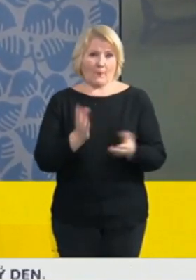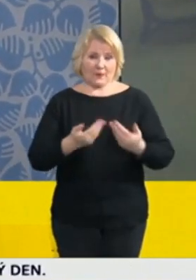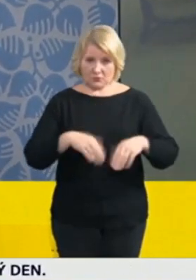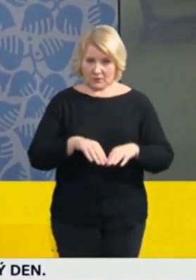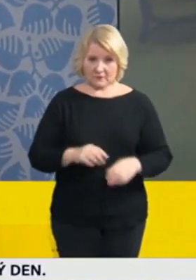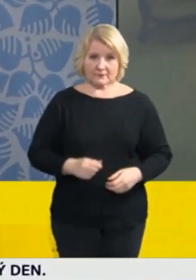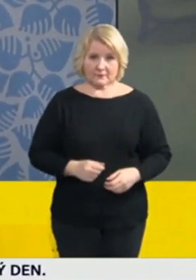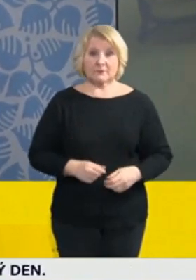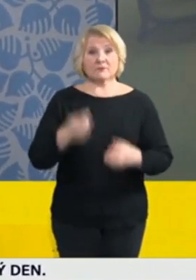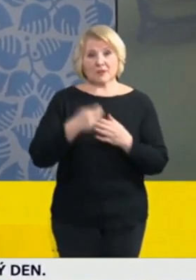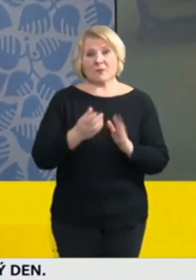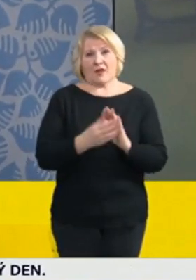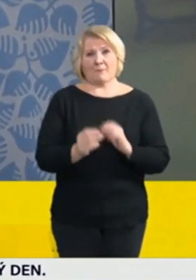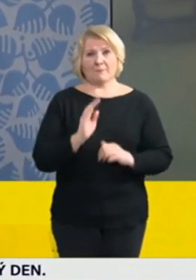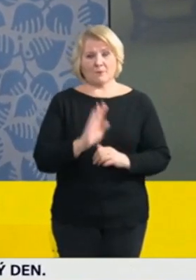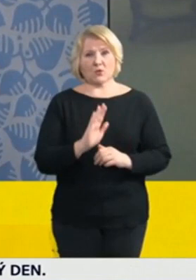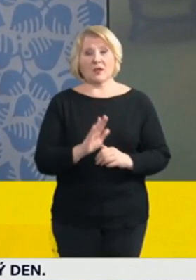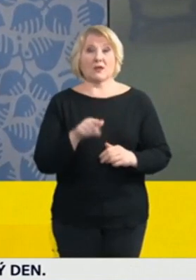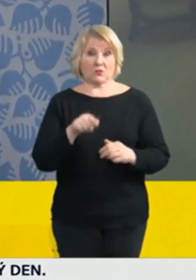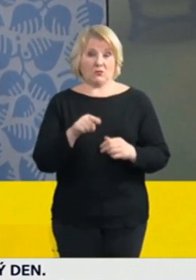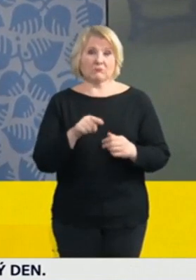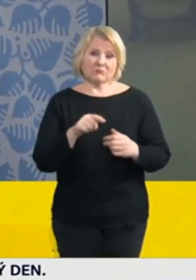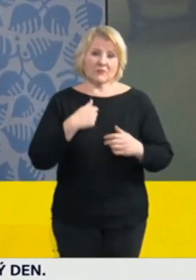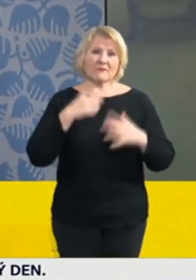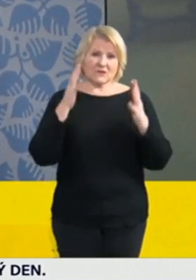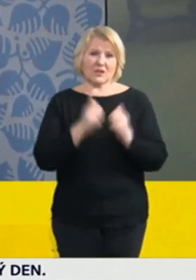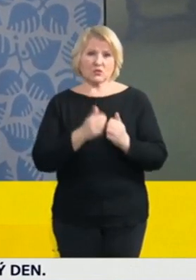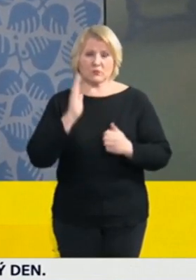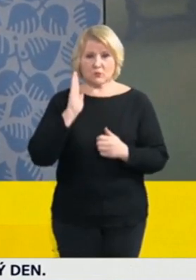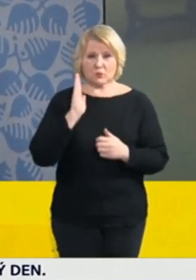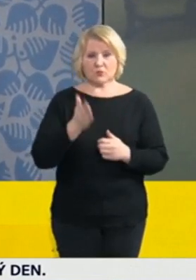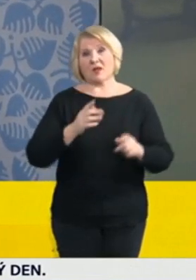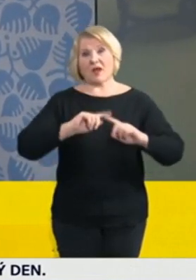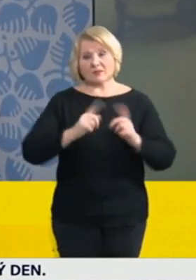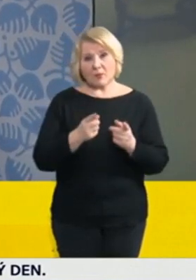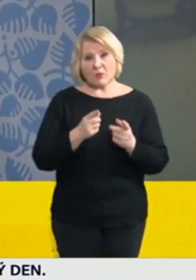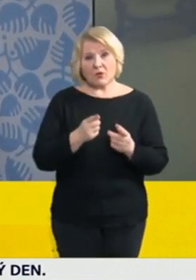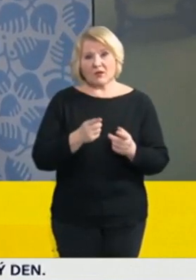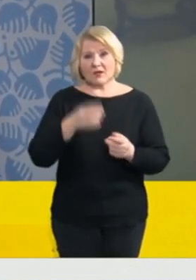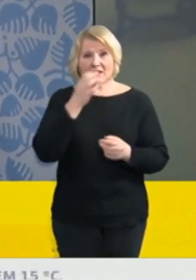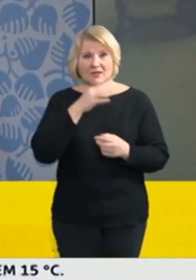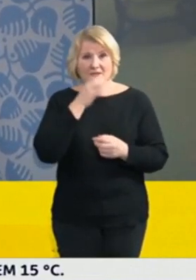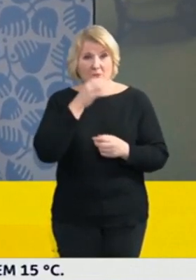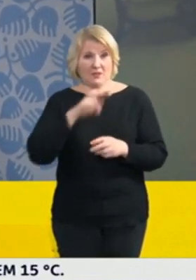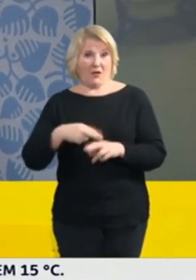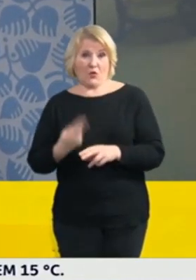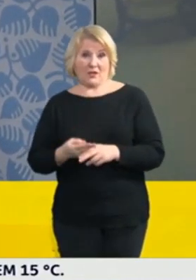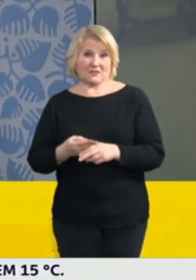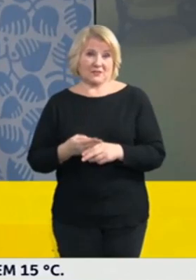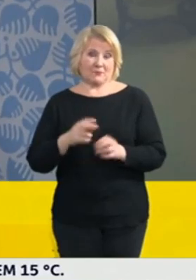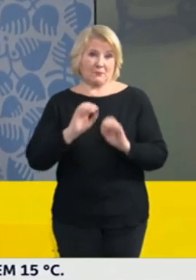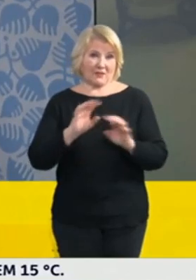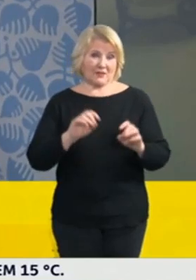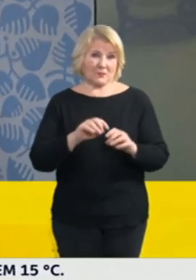bude záležet na tom, zda bude a já věřím, že bude nebo případně by nebyl nakonec přijat. A tam